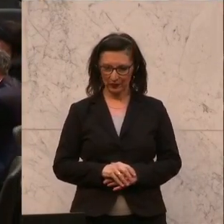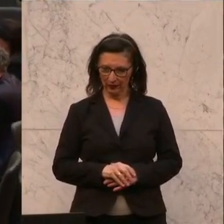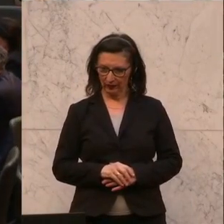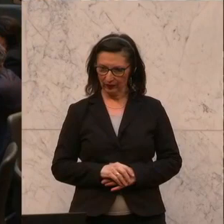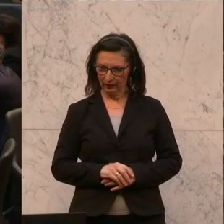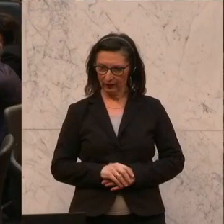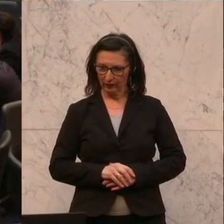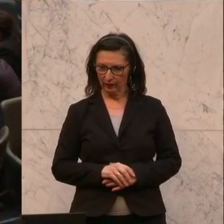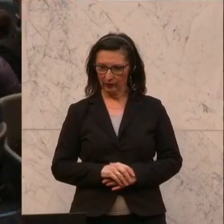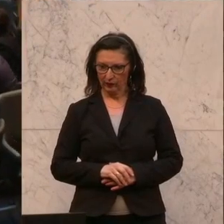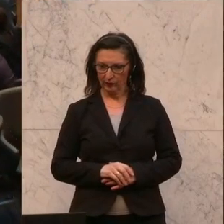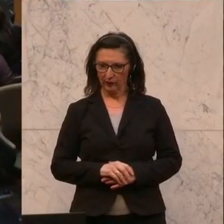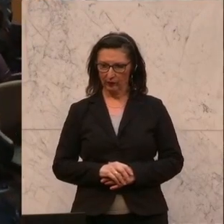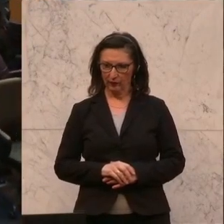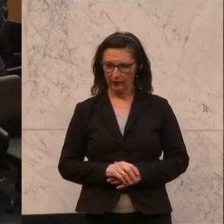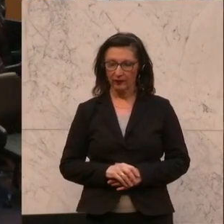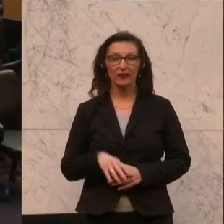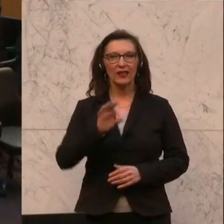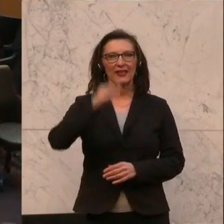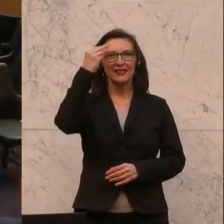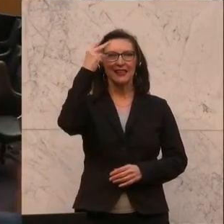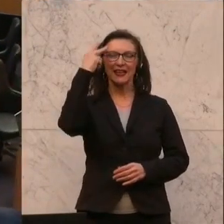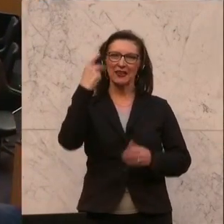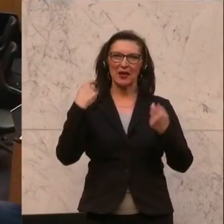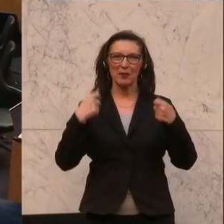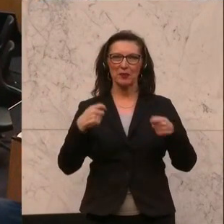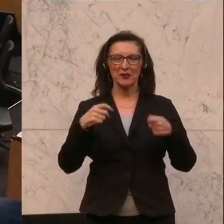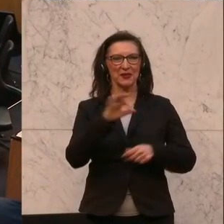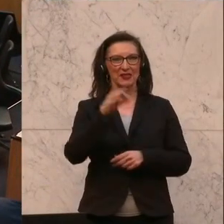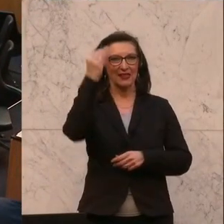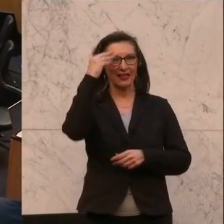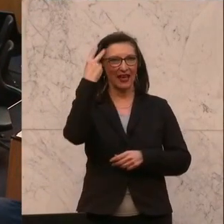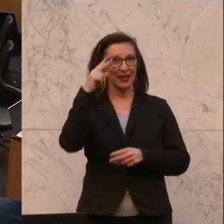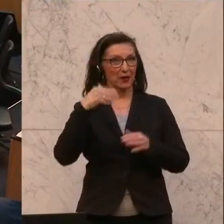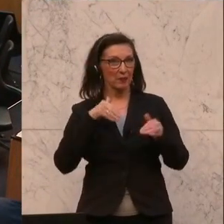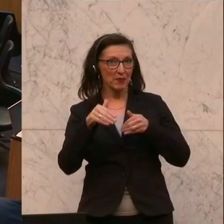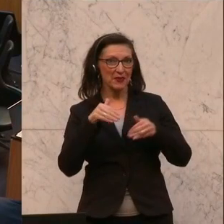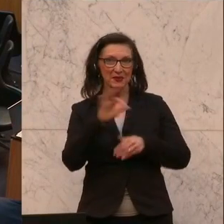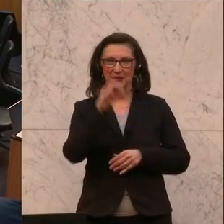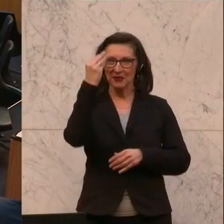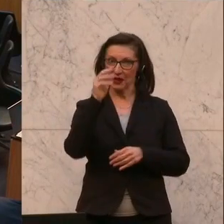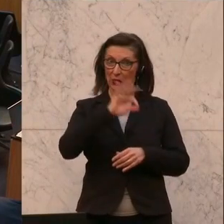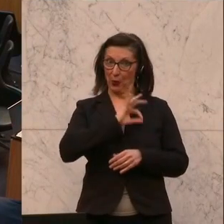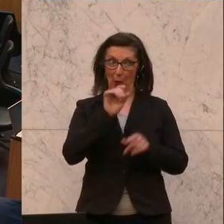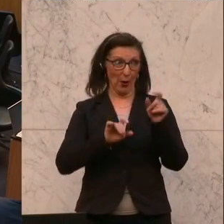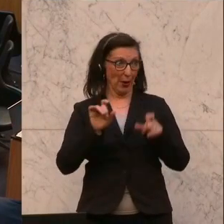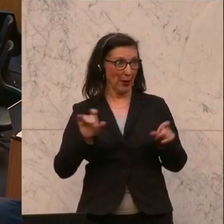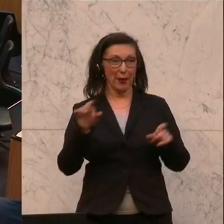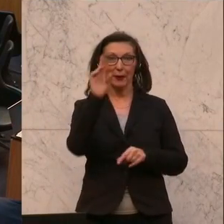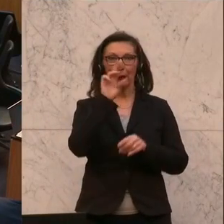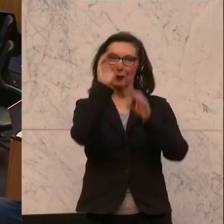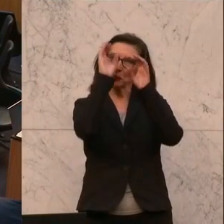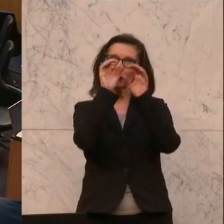Rahmenabkommen mit Malaysia und Thailand. Sehr geehrter Herr Minister, sehr geehrte Kolleginnen und Kollegen, liebe Zuseherinnen und Zuseher,